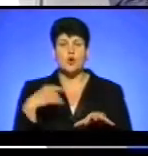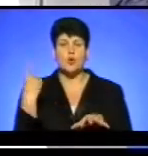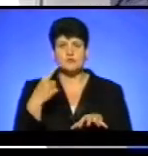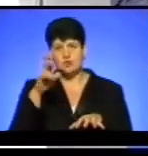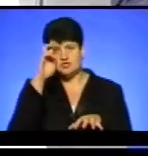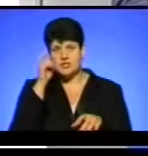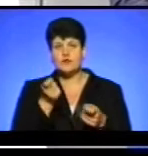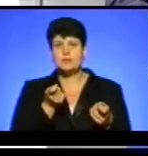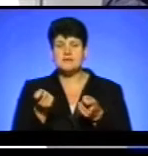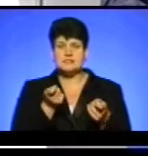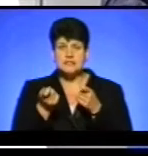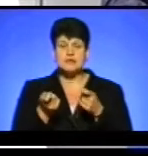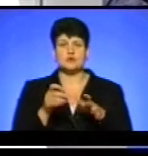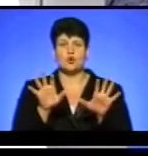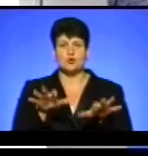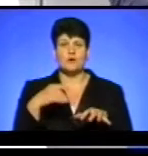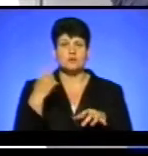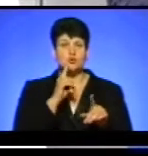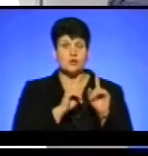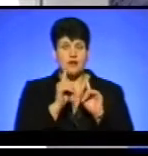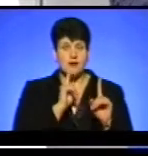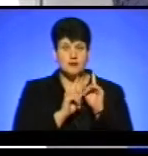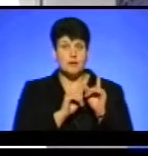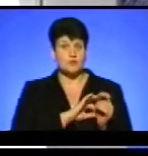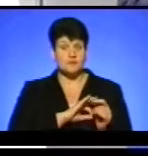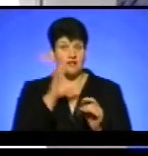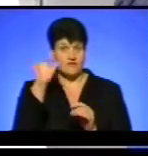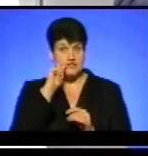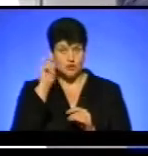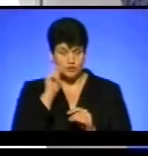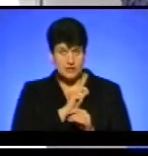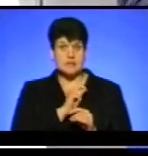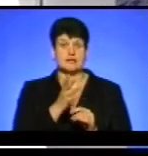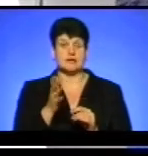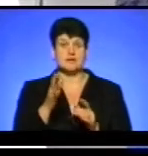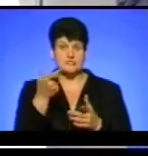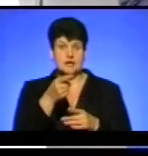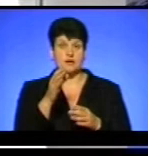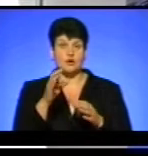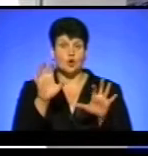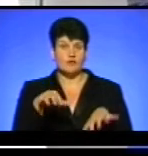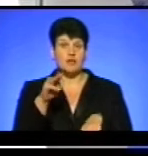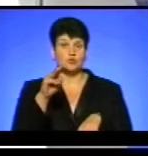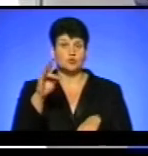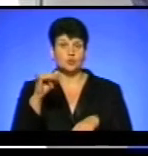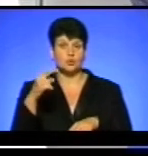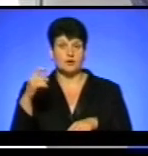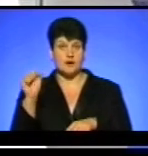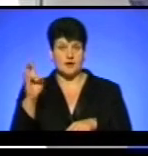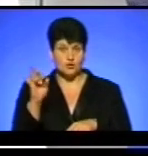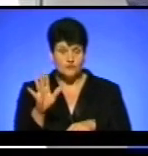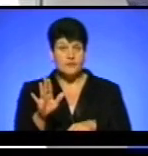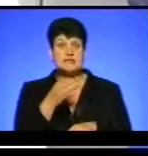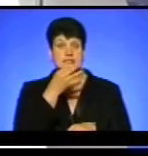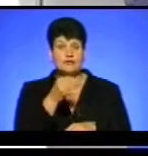державної адміністрації, до голови обласної ради, причому Проспілка Всеукраїнська, працівників освіти і науки, її голова Труханов зазначив,